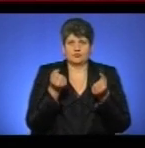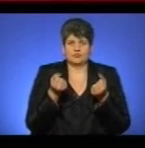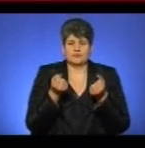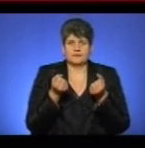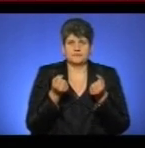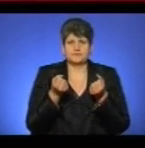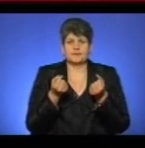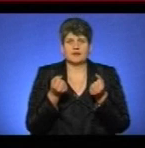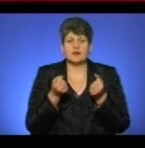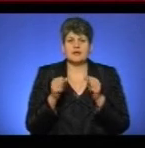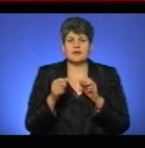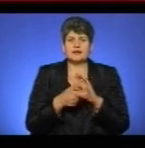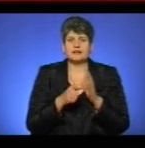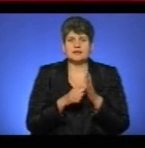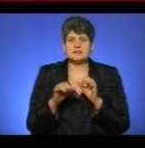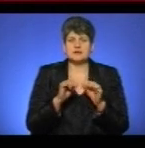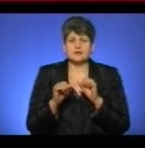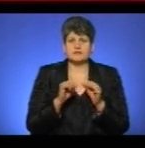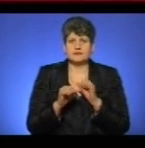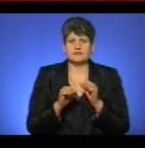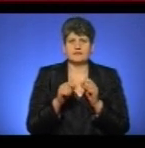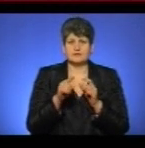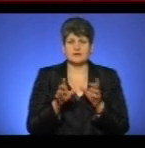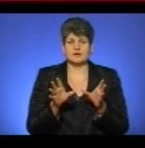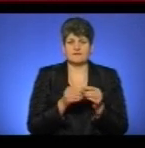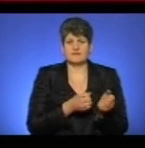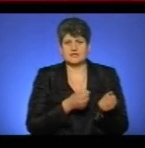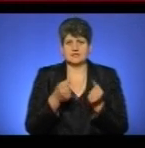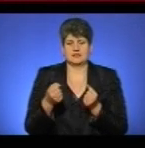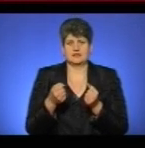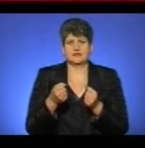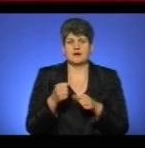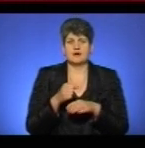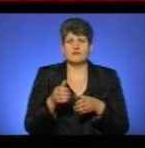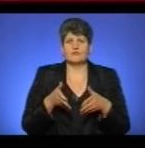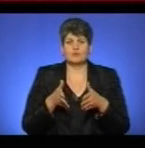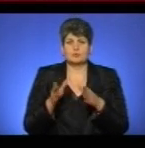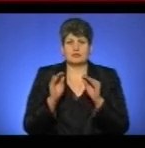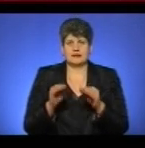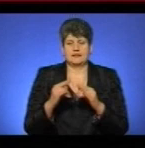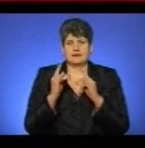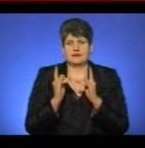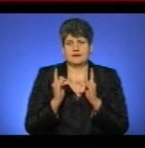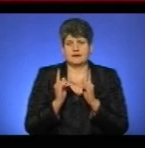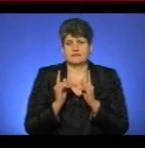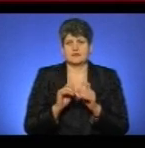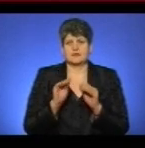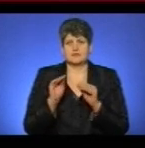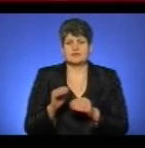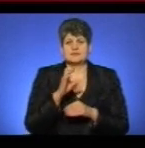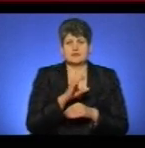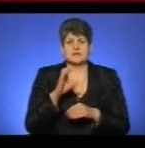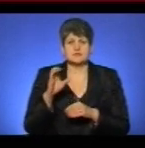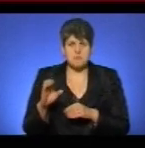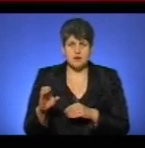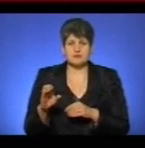розписнув класний керівник Міюрі Степанович зуби. І винесли її на двір на свіжі повітря. Там поклали її на лавку. Прибігла вже Світлана Степанівна.